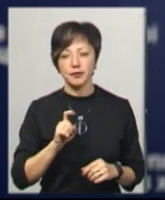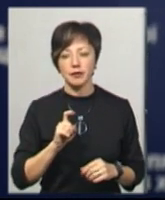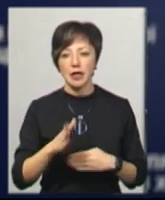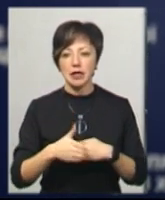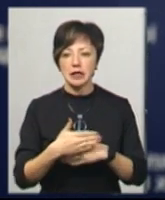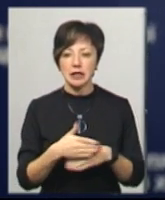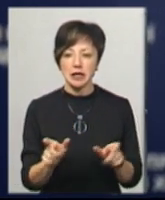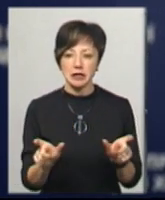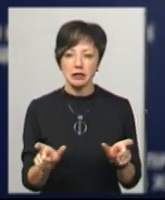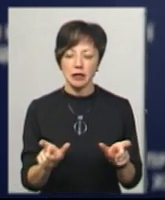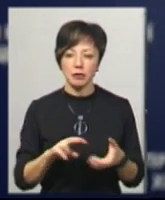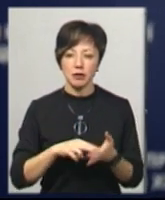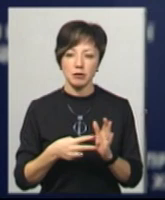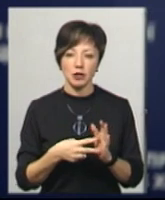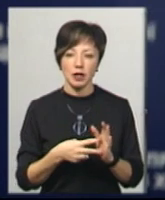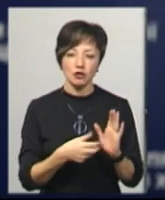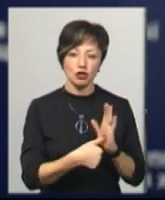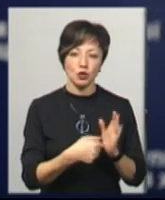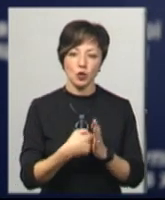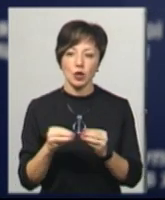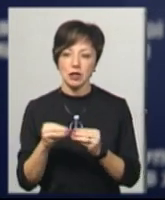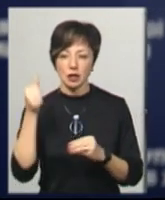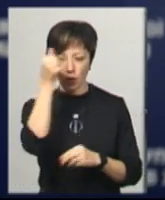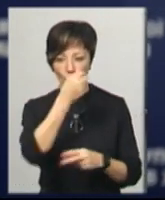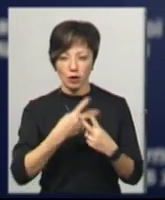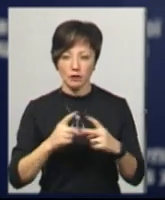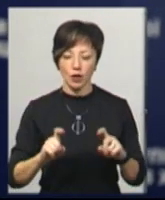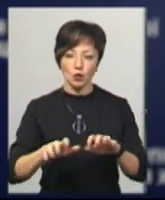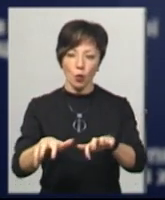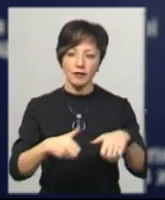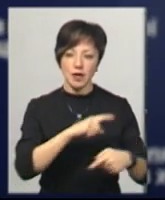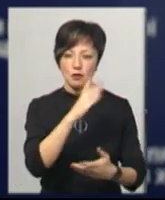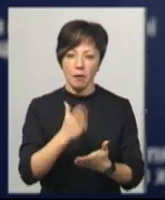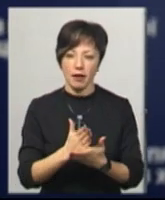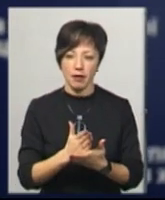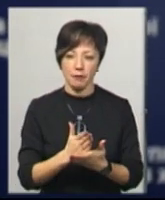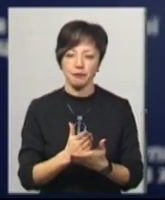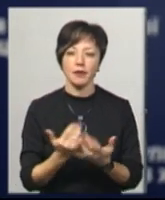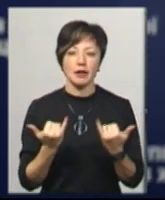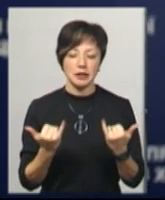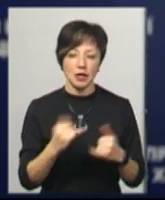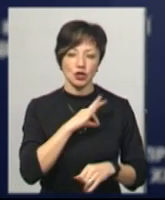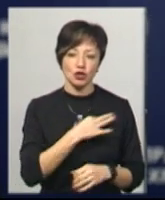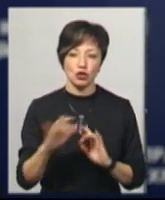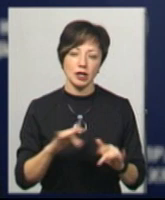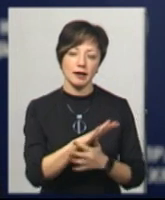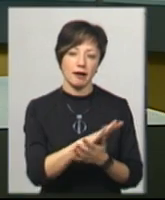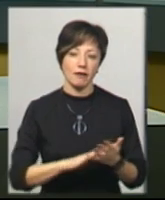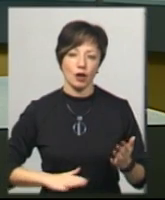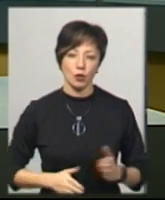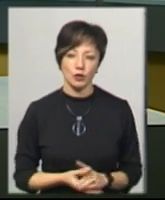Санкція статті передбачає від 6 до 10 років позбавлення волі з конфістацією майна. Наразі сьогодні слідчі дії тривають.